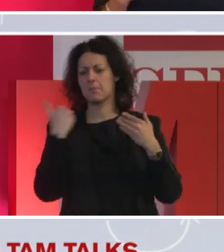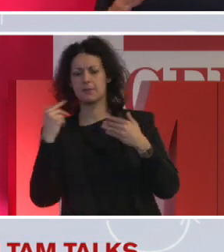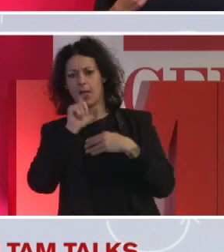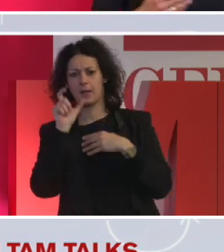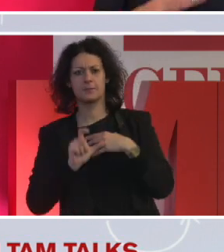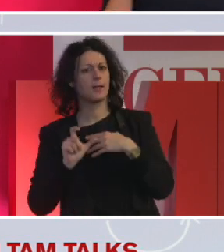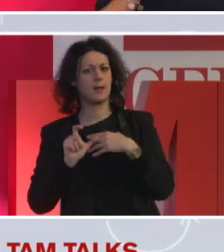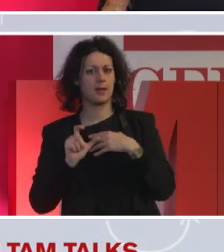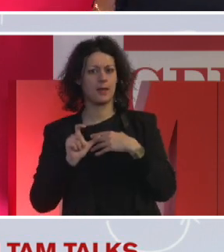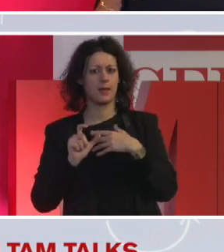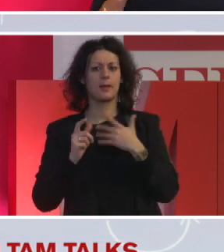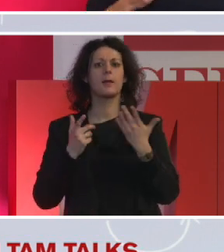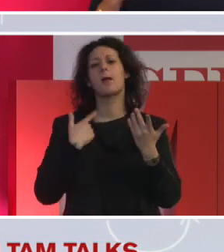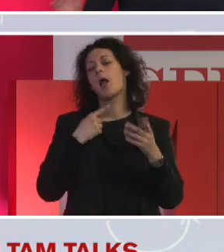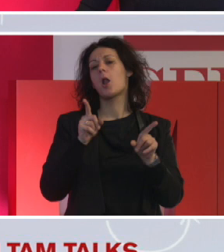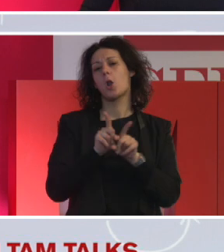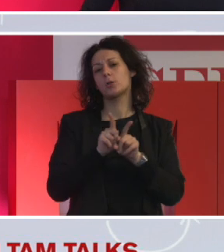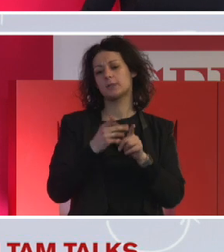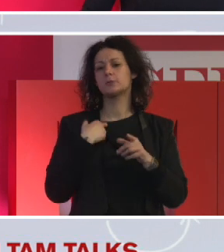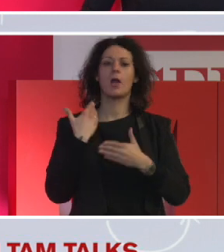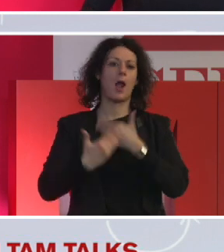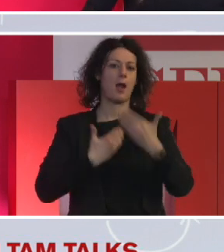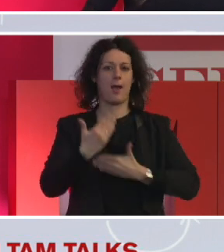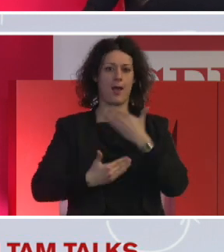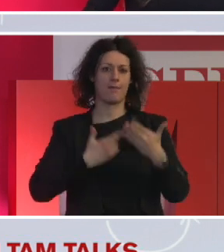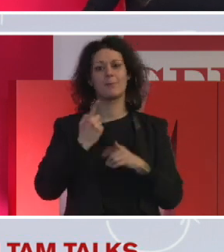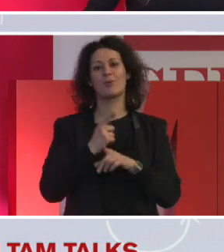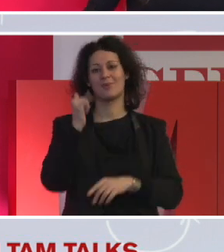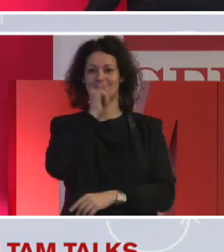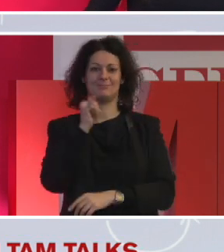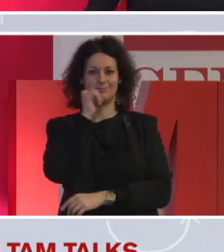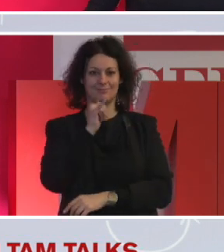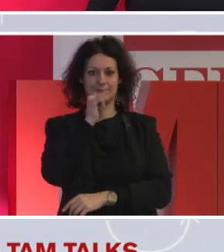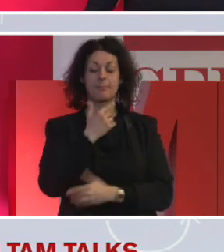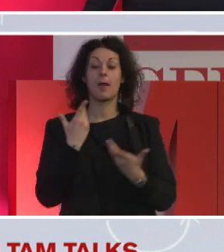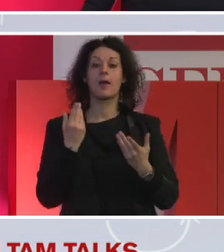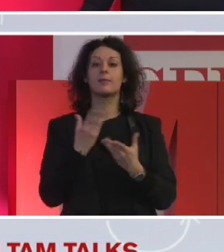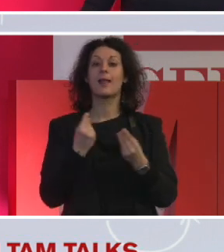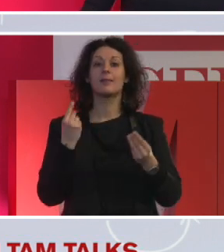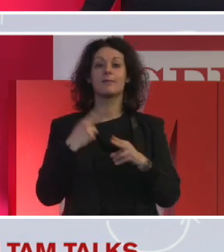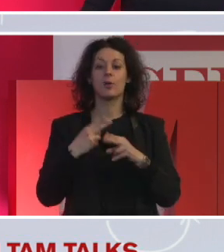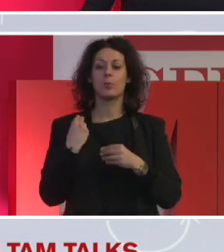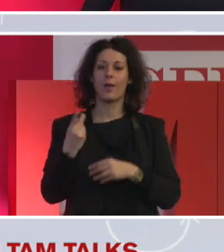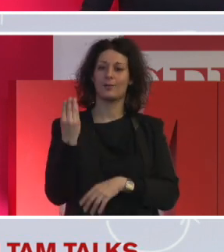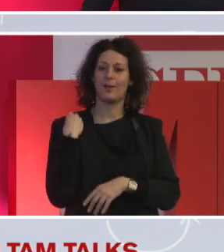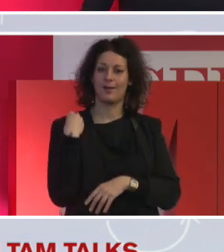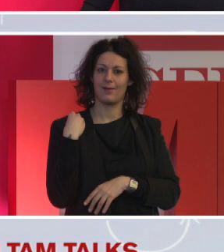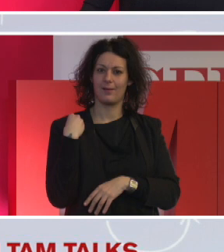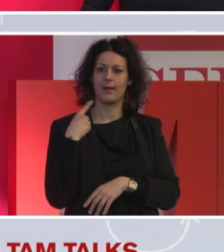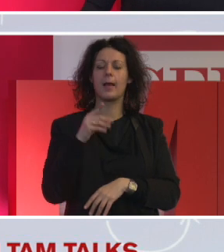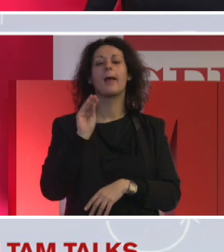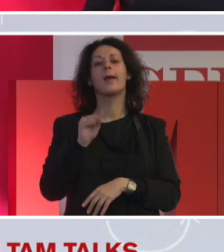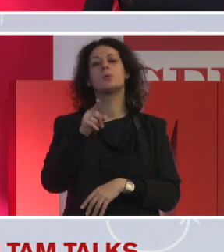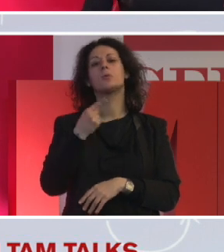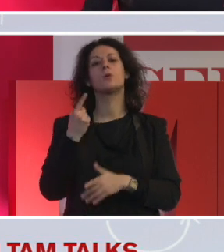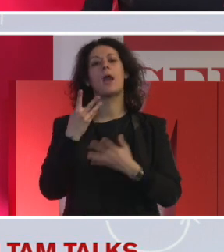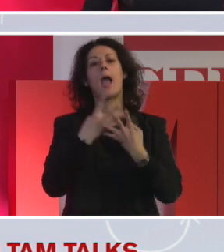spesso e volentieri riuscivo a scapparne, non mi si domandava. Però alla domanda che spesso mi risponeva, ma te ti senti più